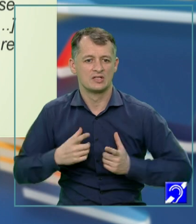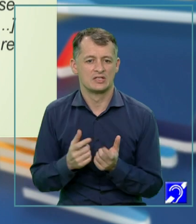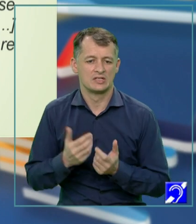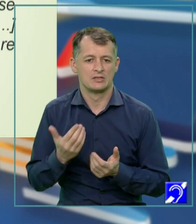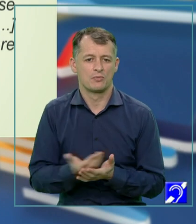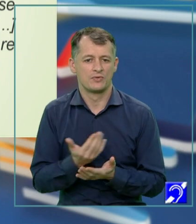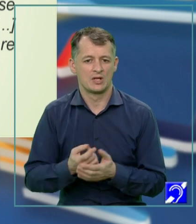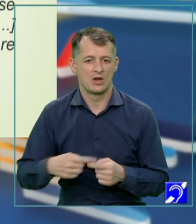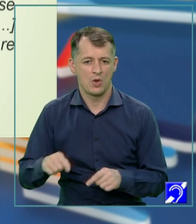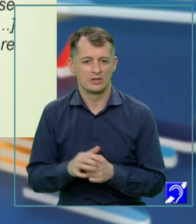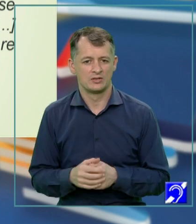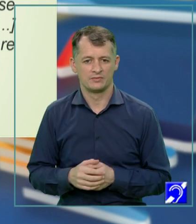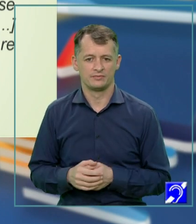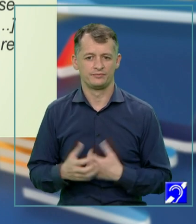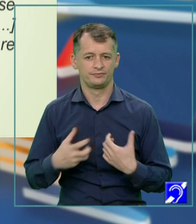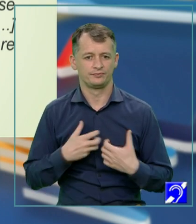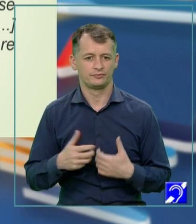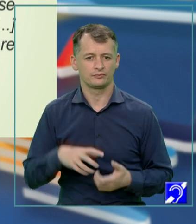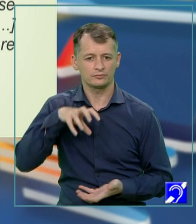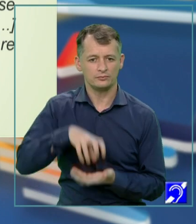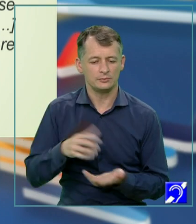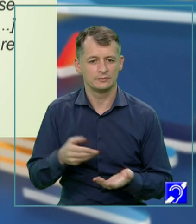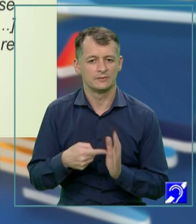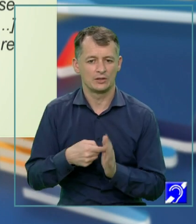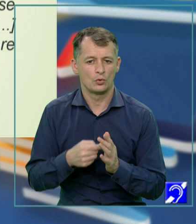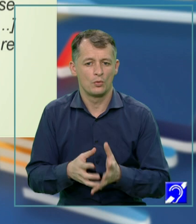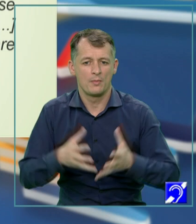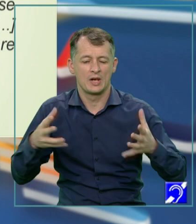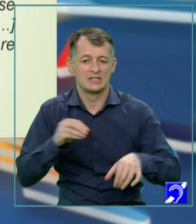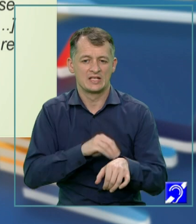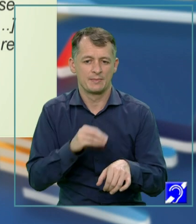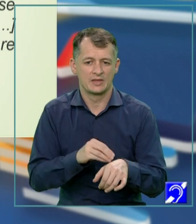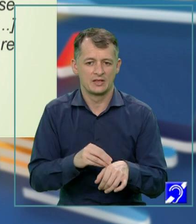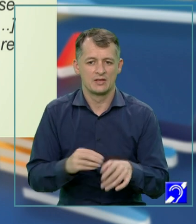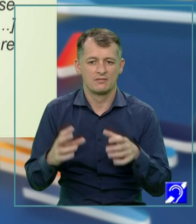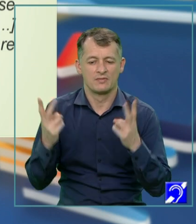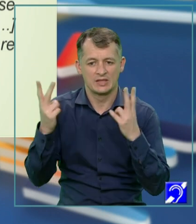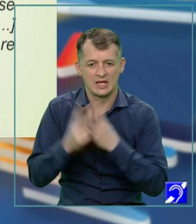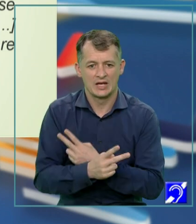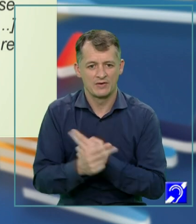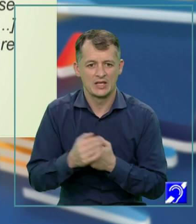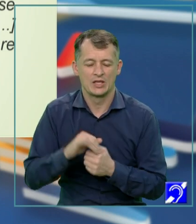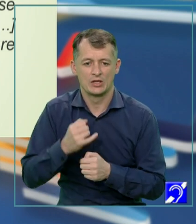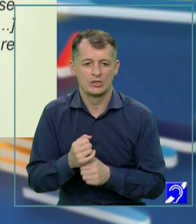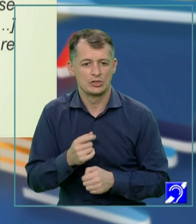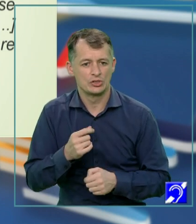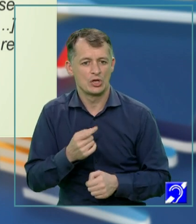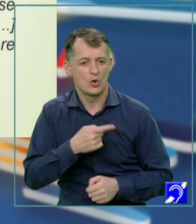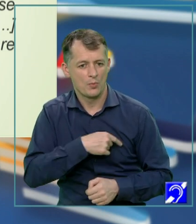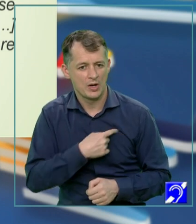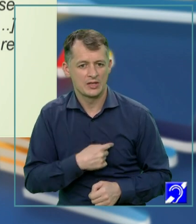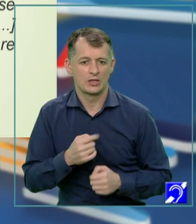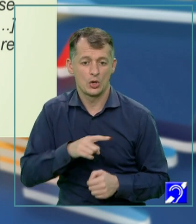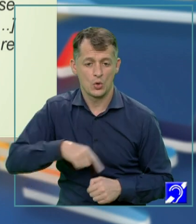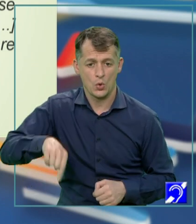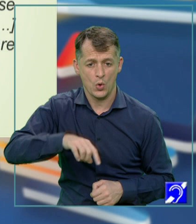soluționării lor. Teatrul este lăcasul în care se afirmă un larg sentiment de fraternitate și de umanitate. Noi, oamenii de teatru,